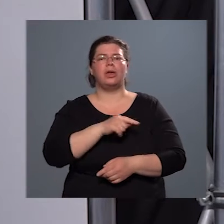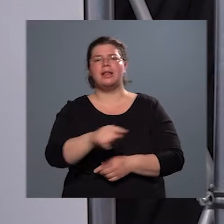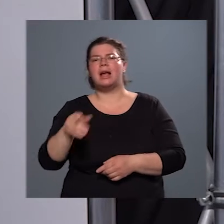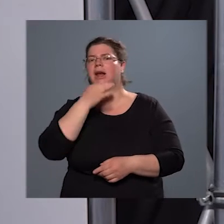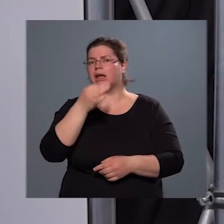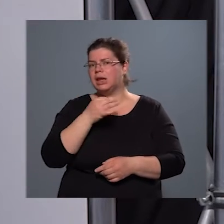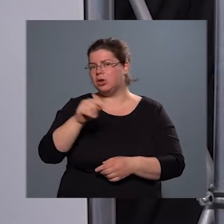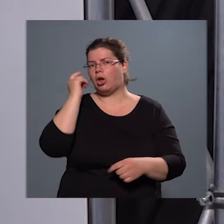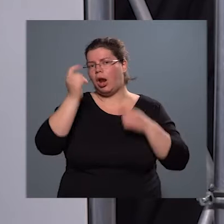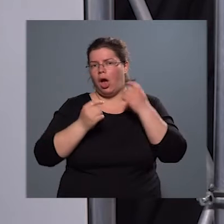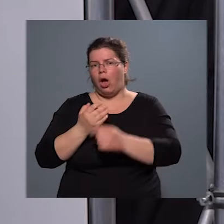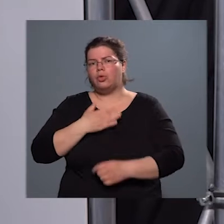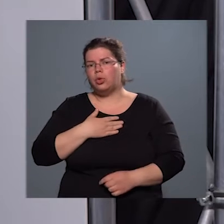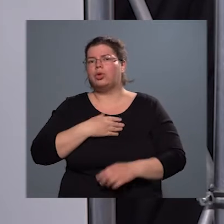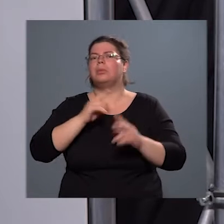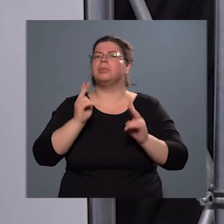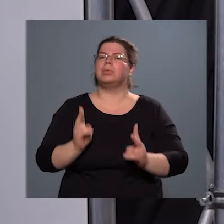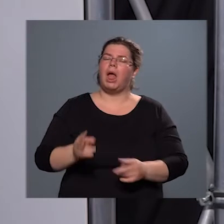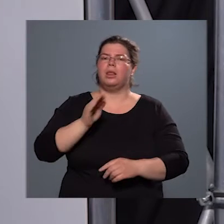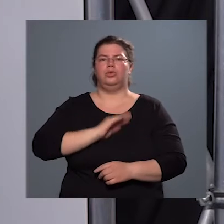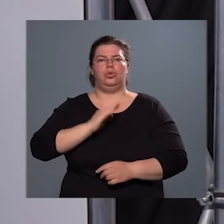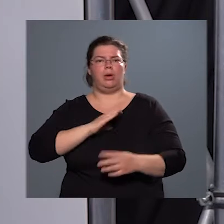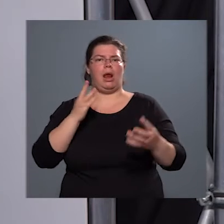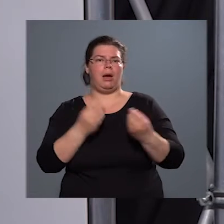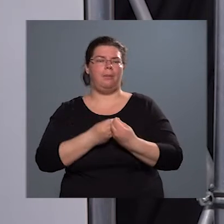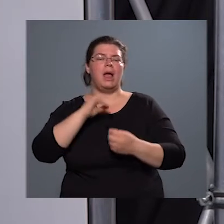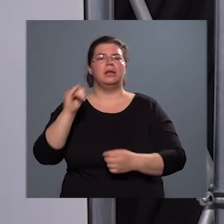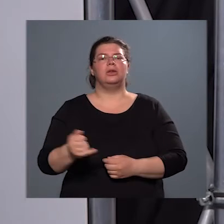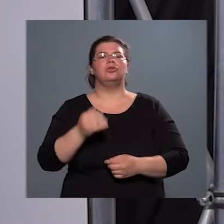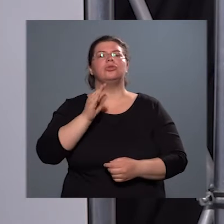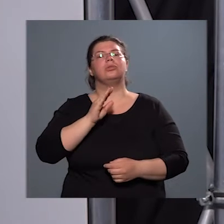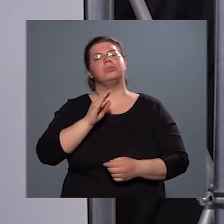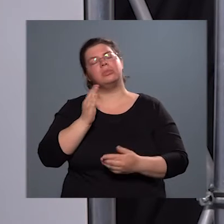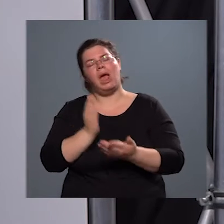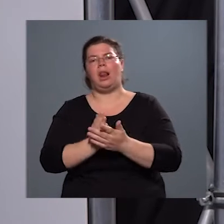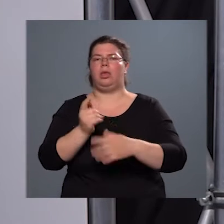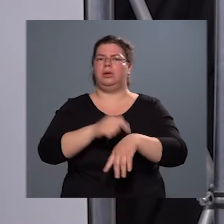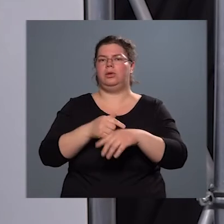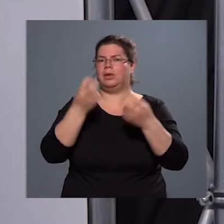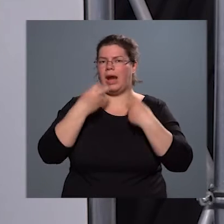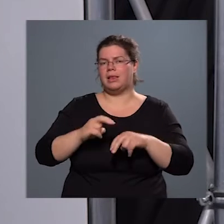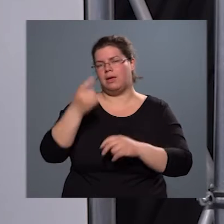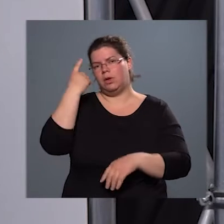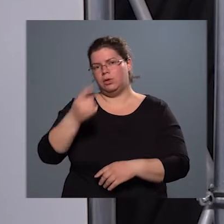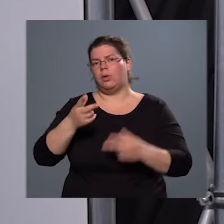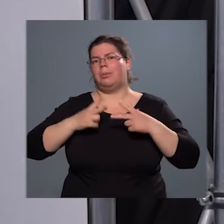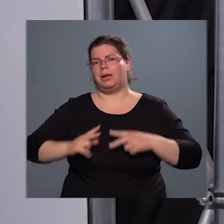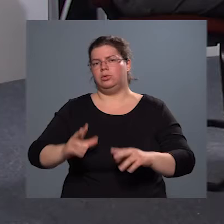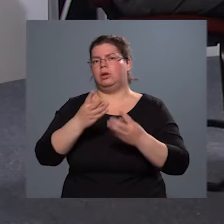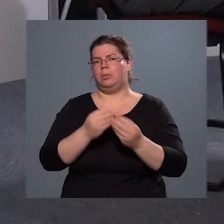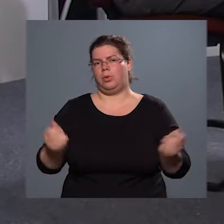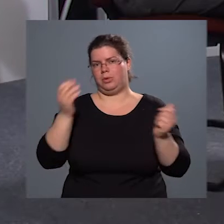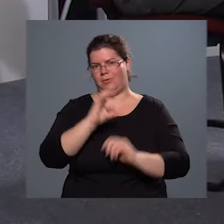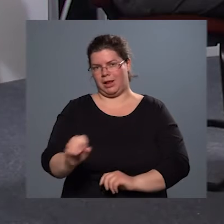kérdésekre azt gondolom, hogy kellő türelemmel és kellő időtrászánval tudunk őket megnyugtató módon válaszolni.